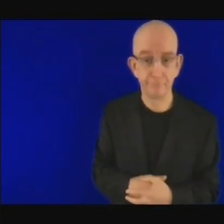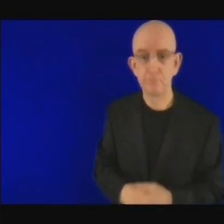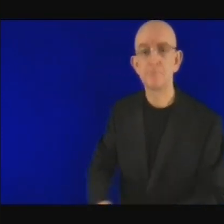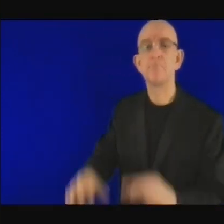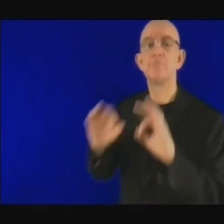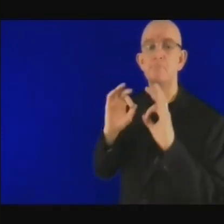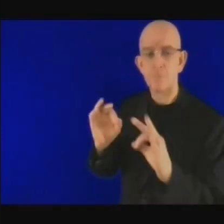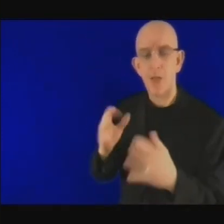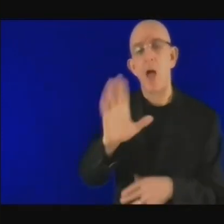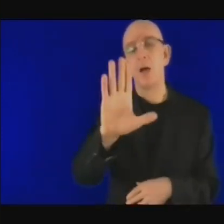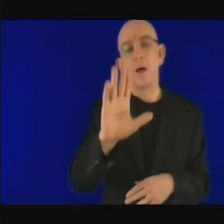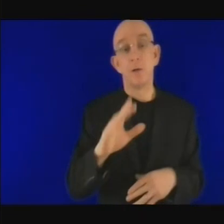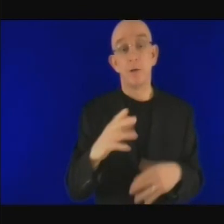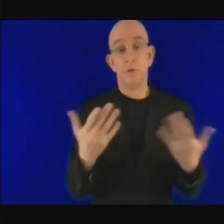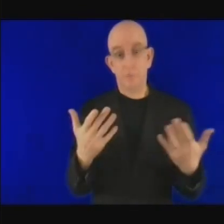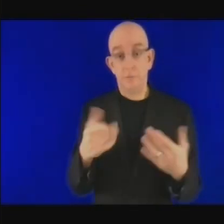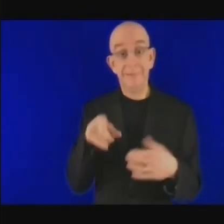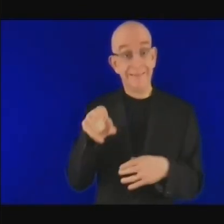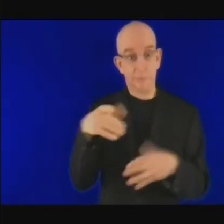particulières de l'Afrique,